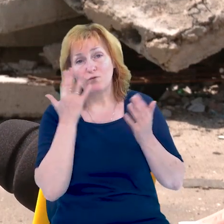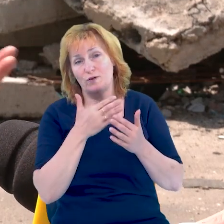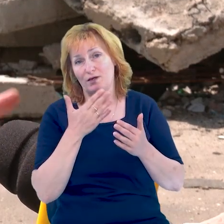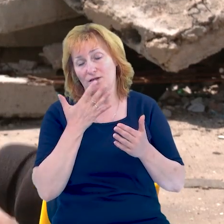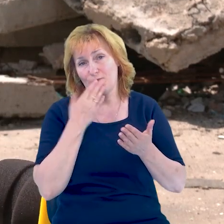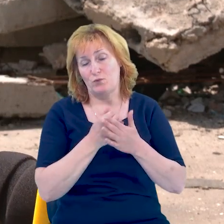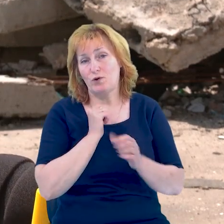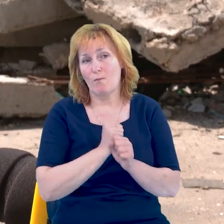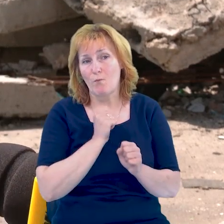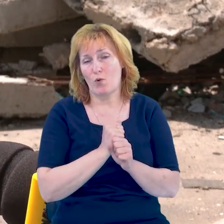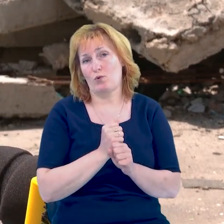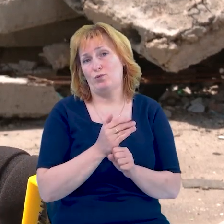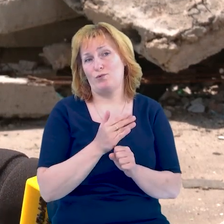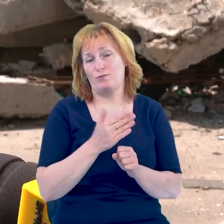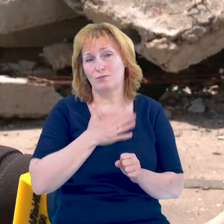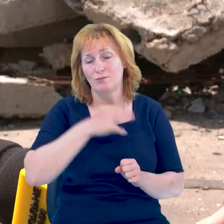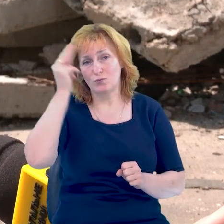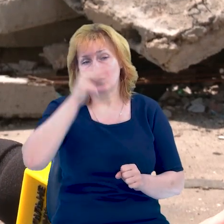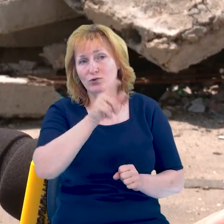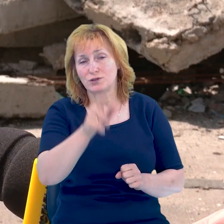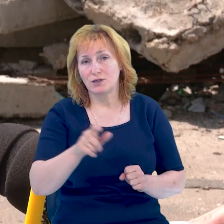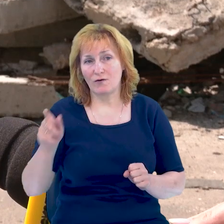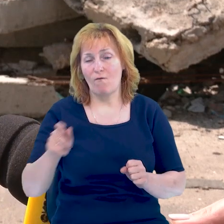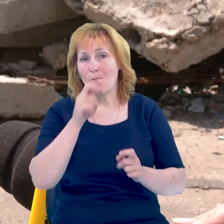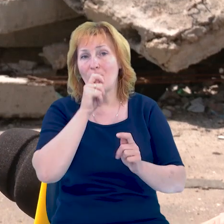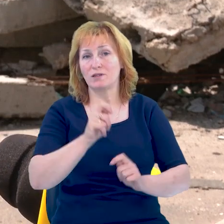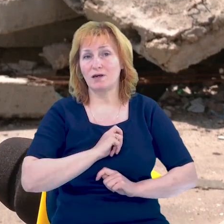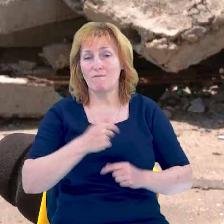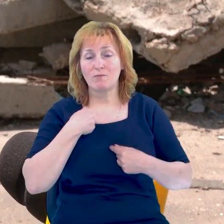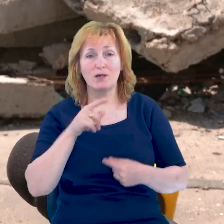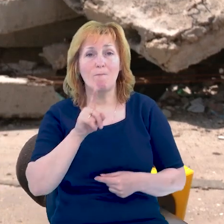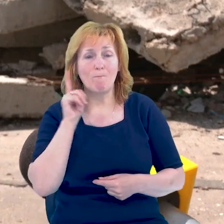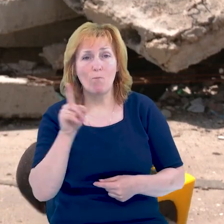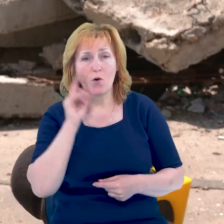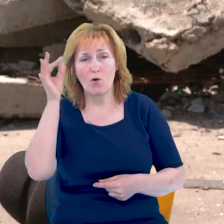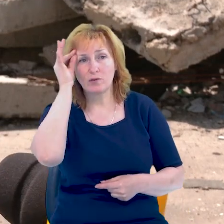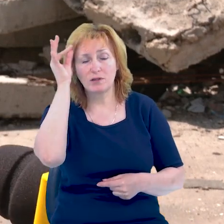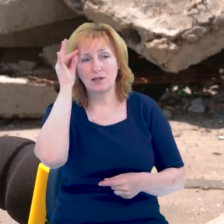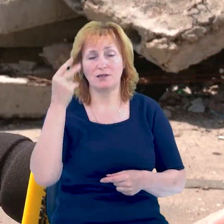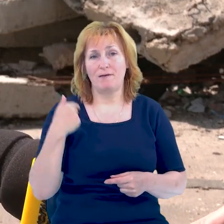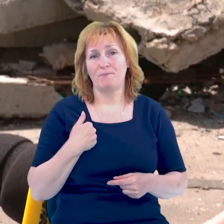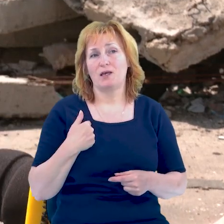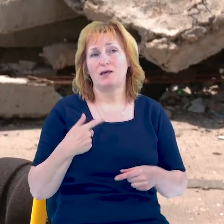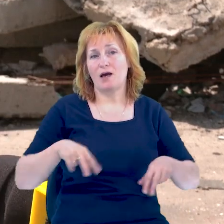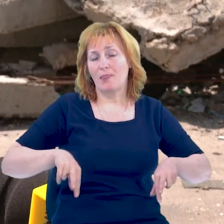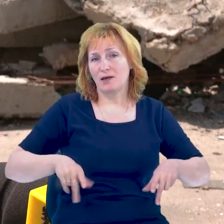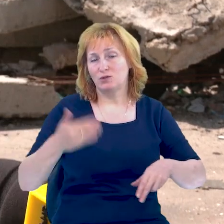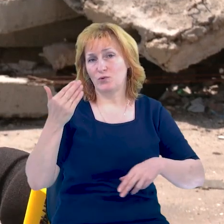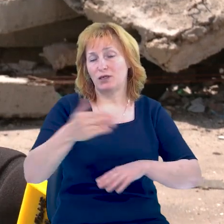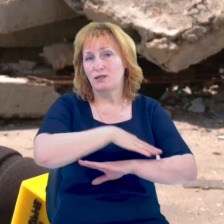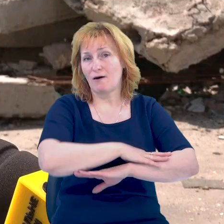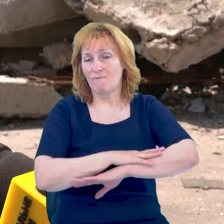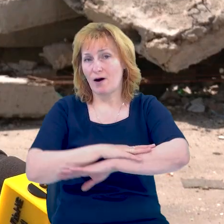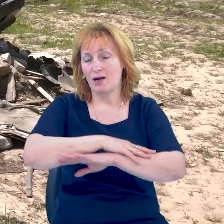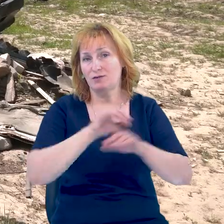емоціями, подарували мені молодість. Я не випадково з ними зараз танцюю їхній вальс